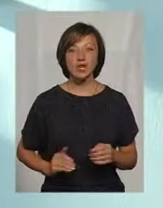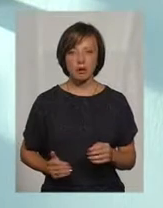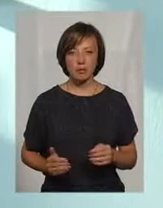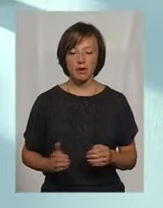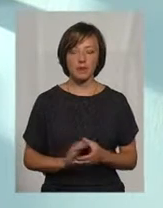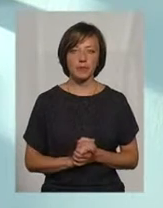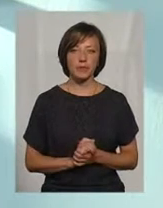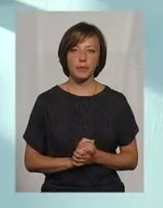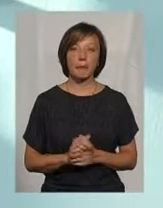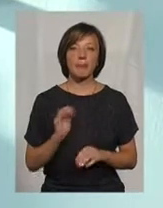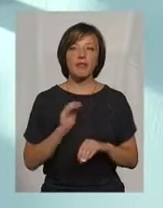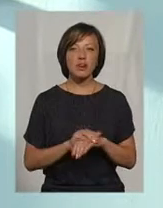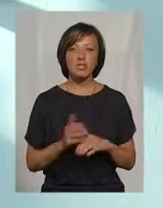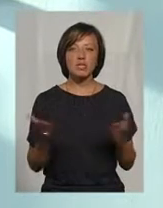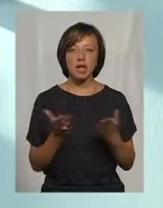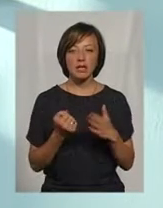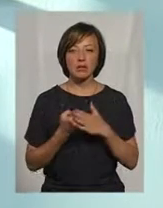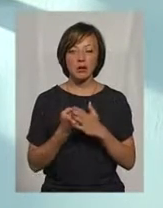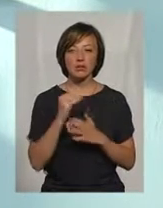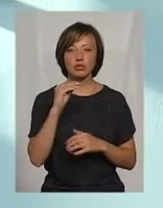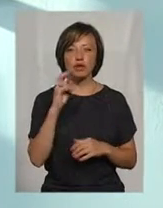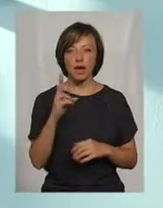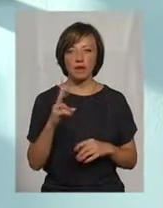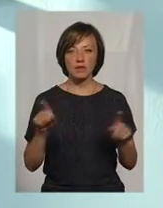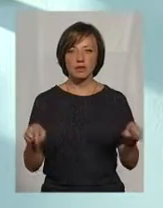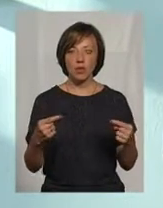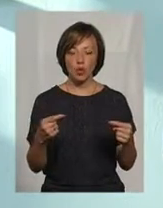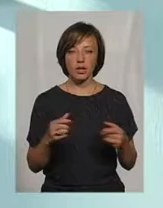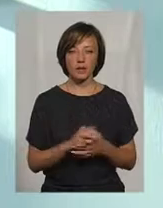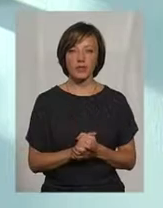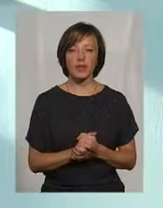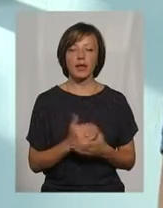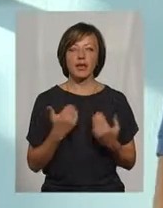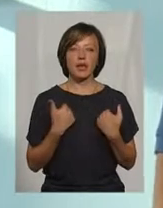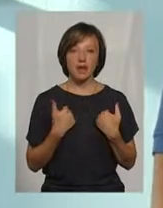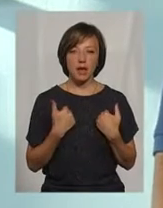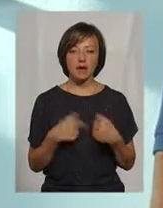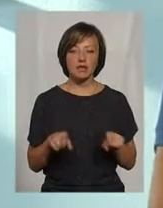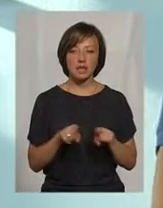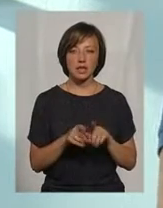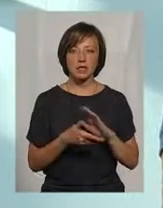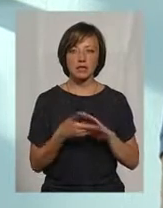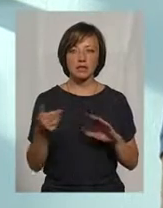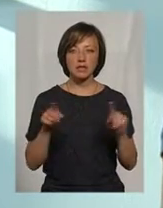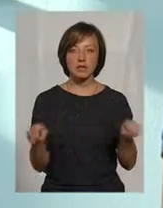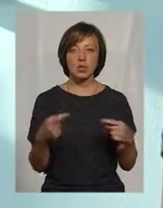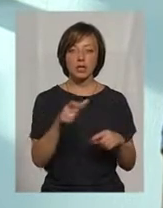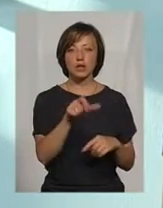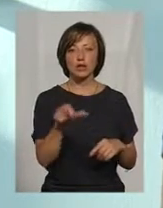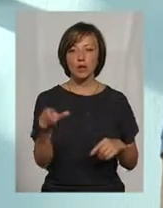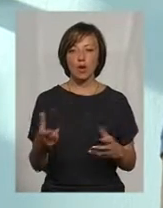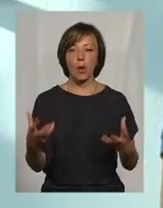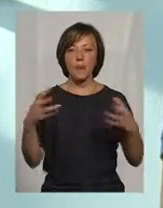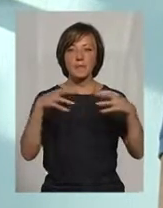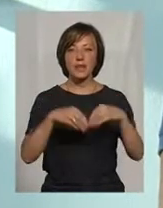компанії, фактично, які на базі жеки створені. Ну, я тут все-таки закликав би створити людям, об